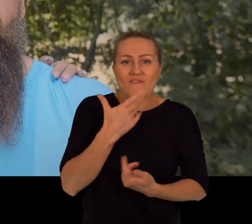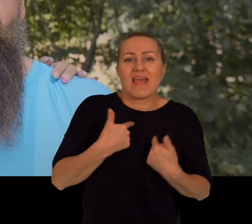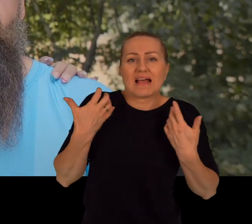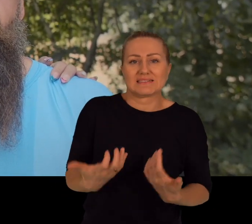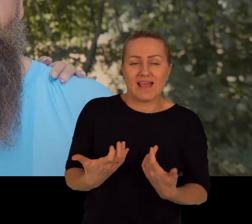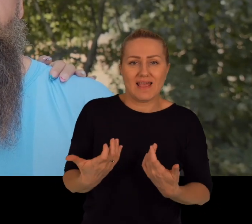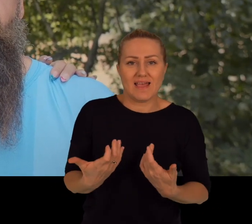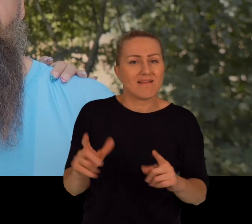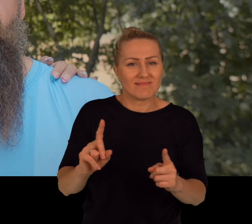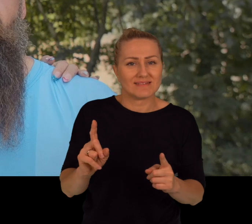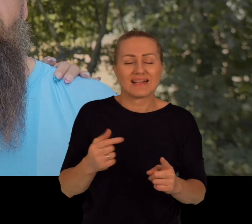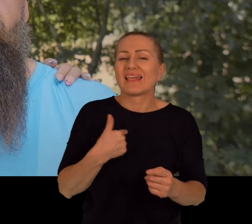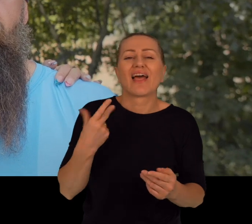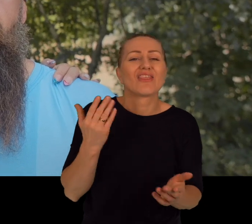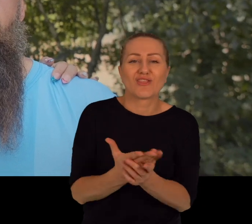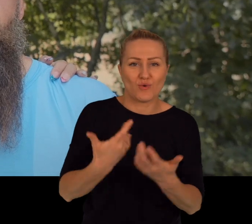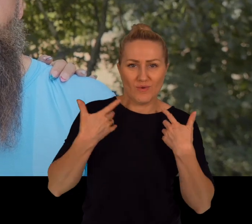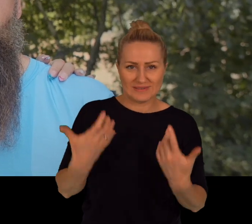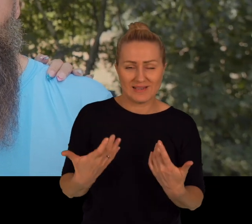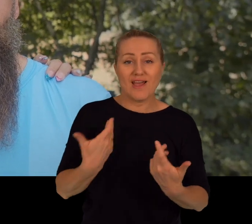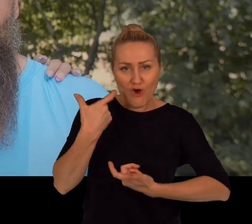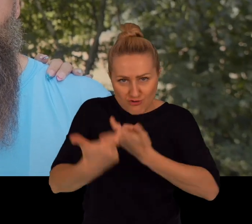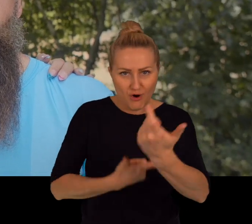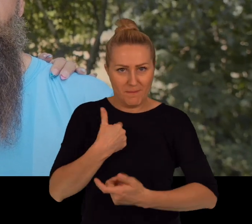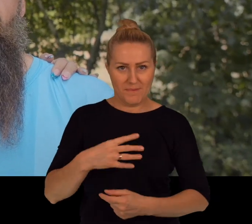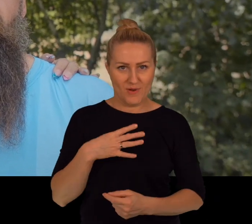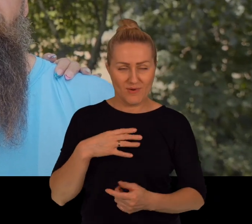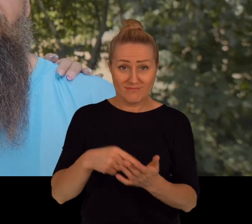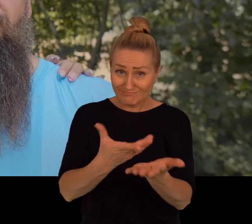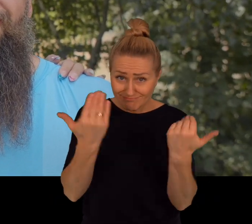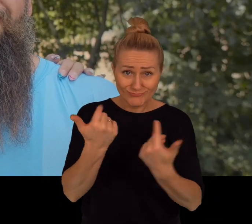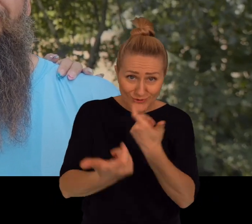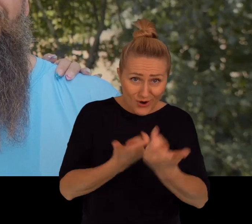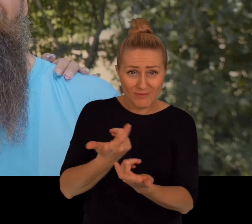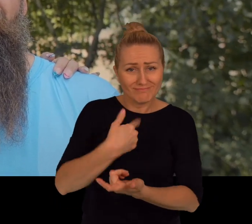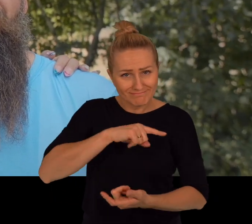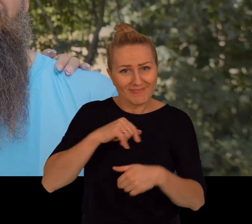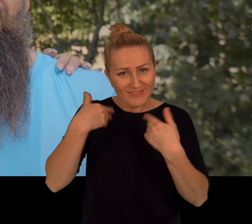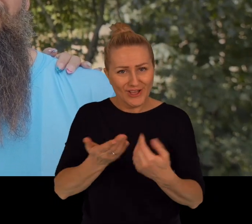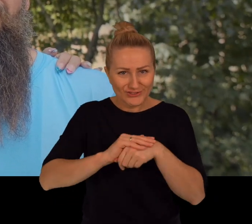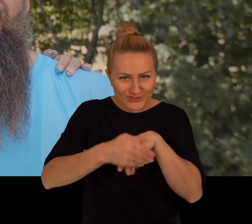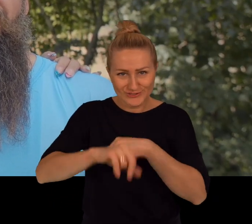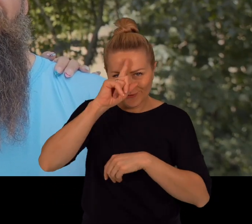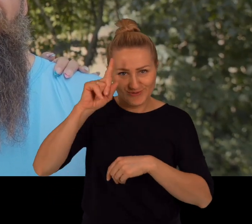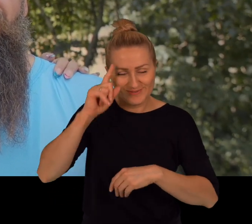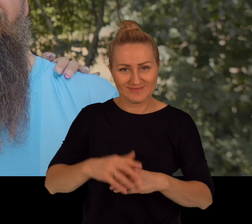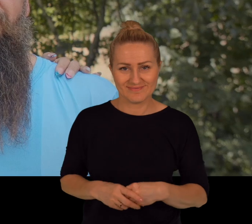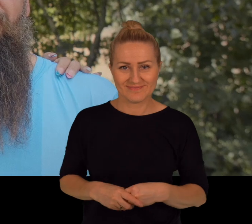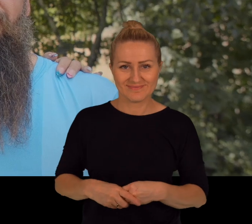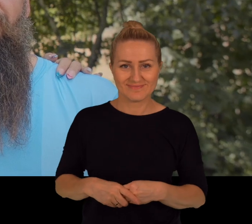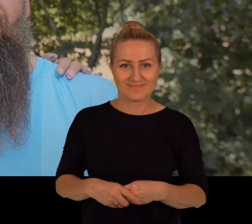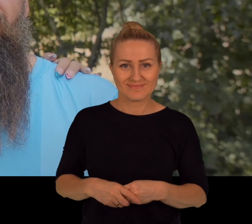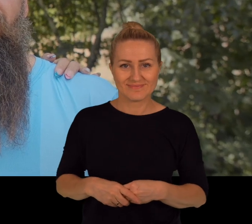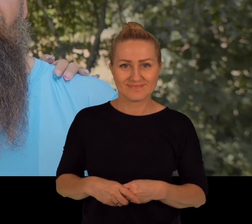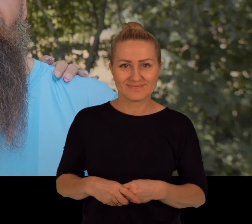I to jest coś pięknego. Ja nie tylko chcę, ja to zrobiłem. Róbmy. Bądźmy szczęśliwymi ludźmi.